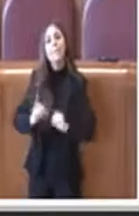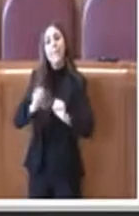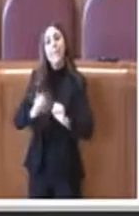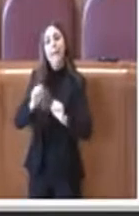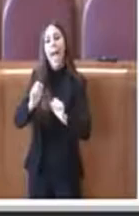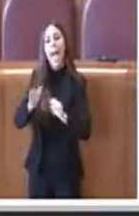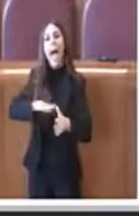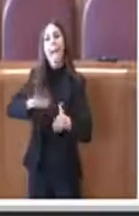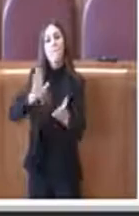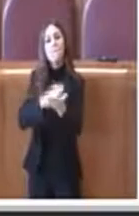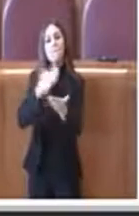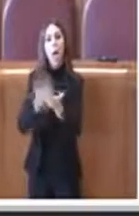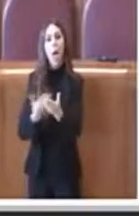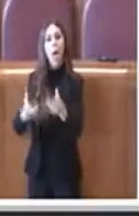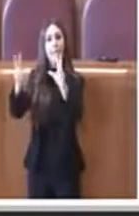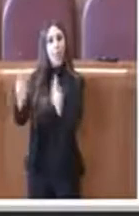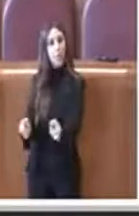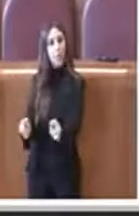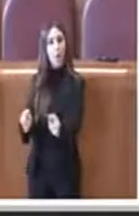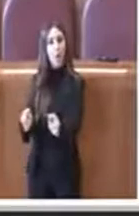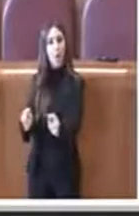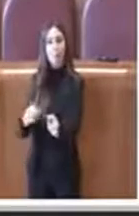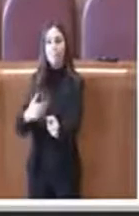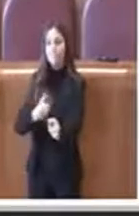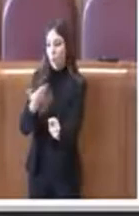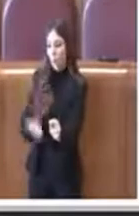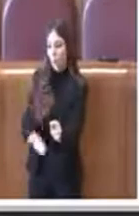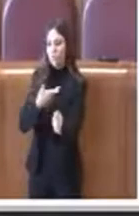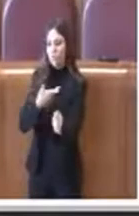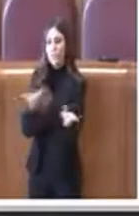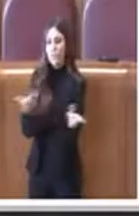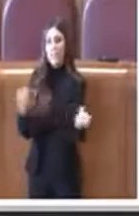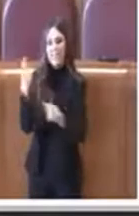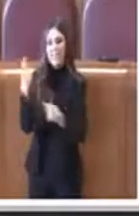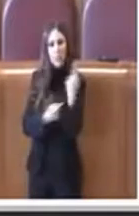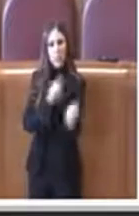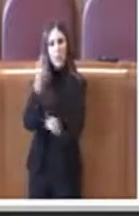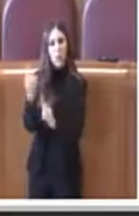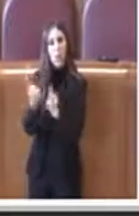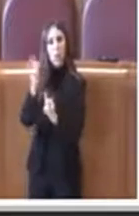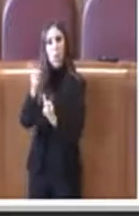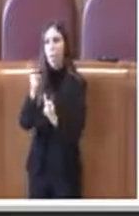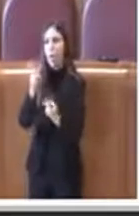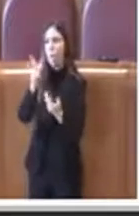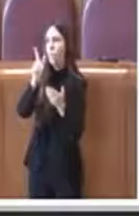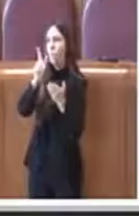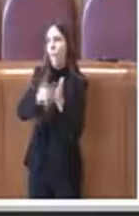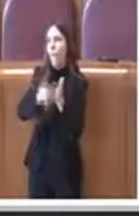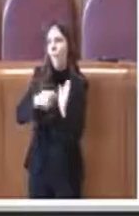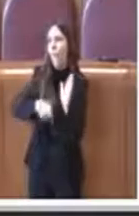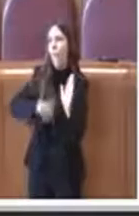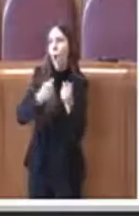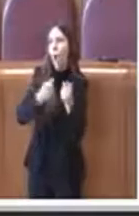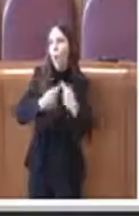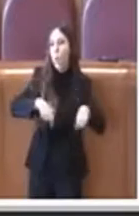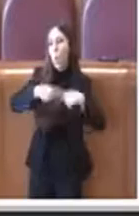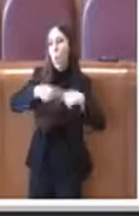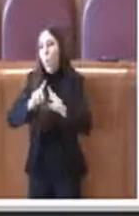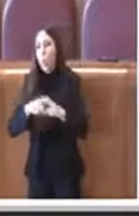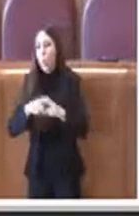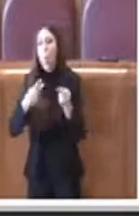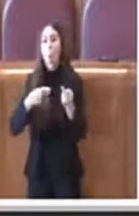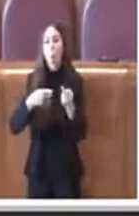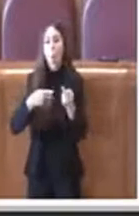Dunque noi oggi ci ritroviamo in una situazione in cui dopo lunghissime riunioni, valutazioni